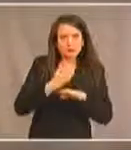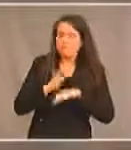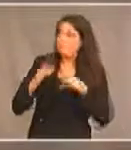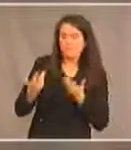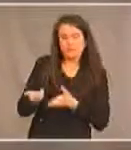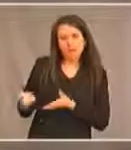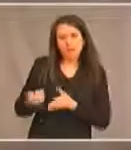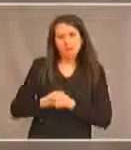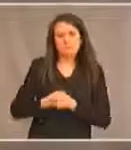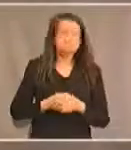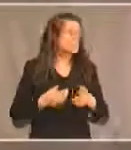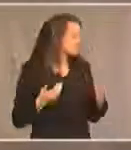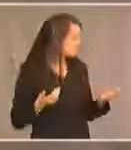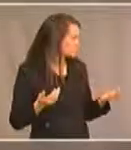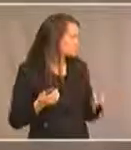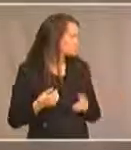bien